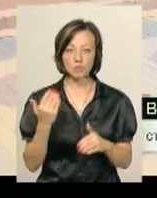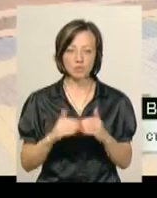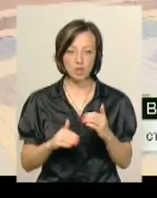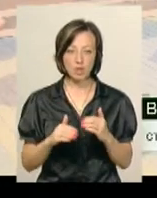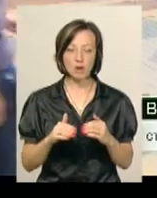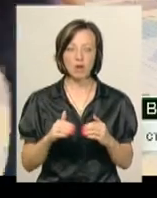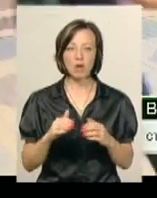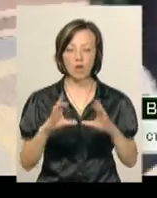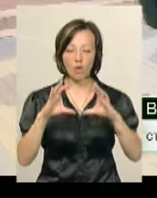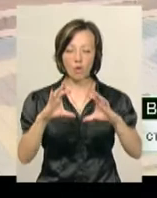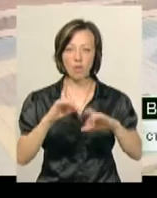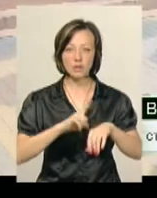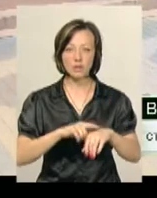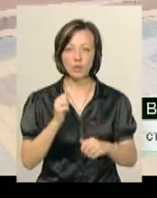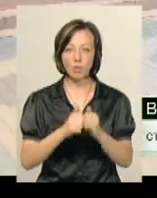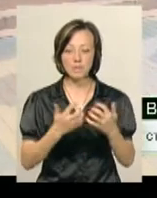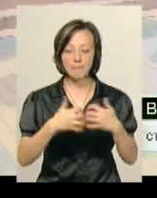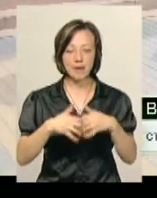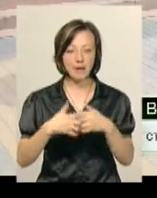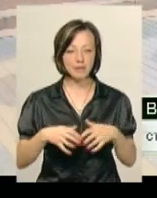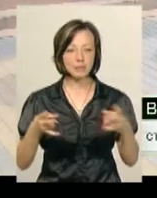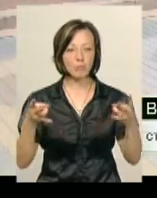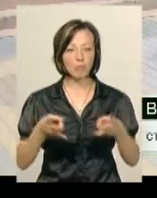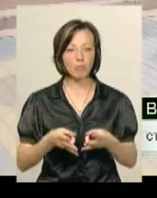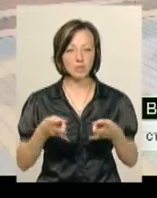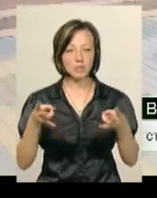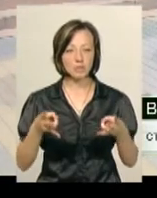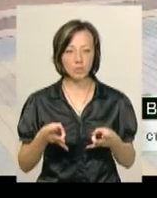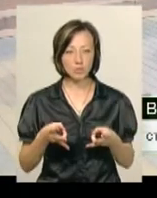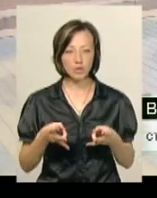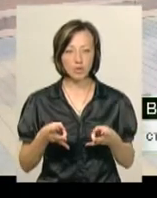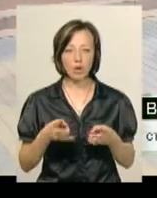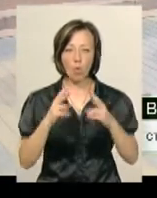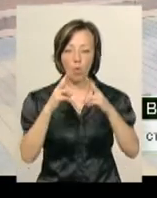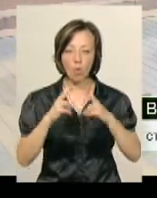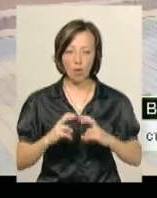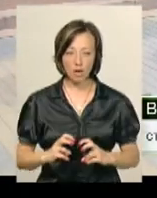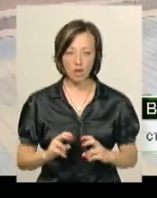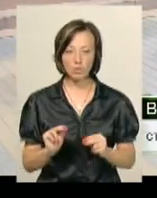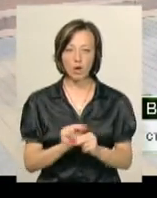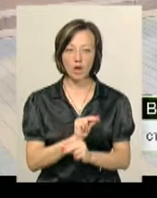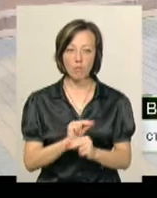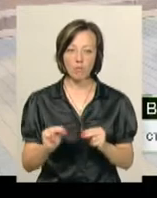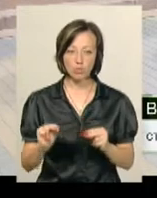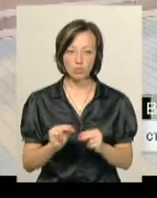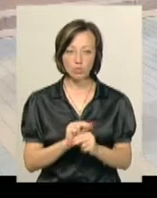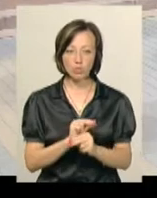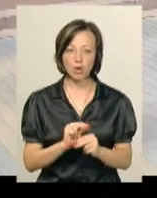годинник, як кожен механізм, потребує огляду, ремонту,